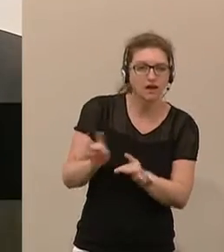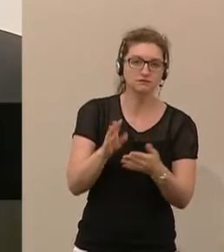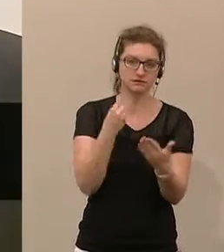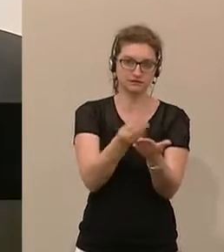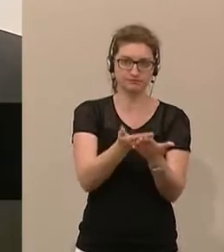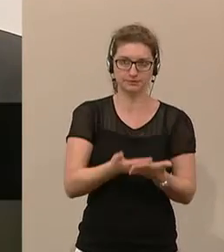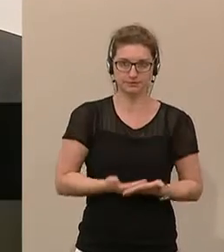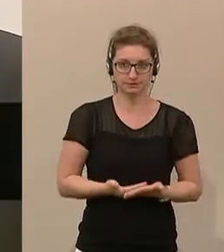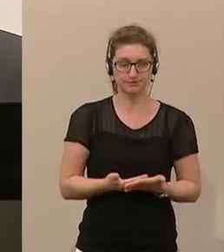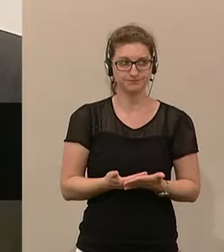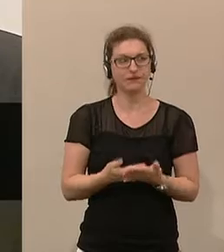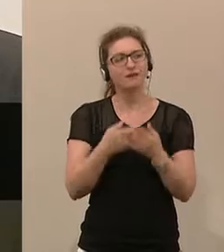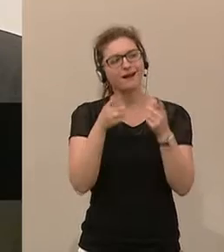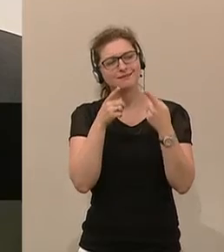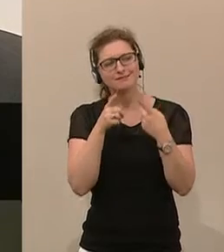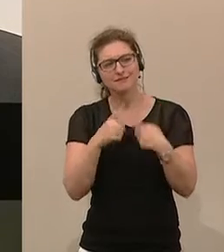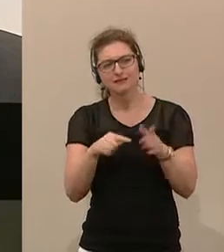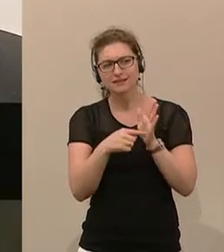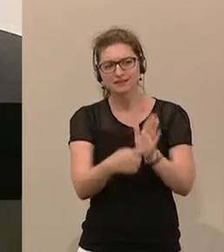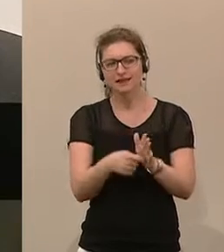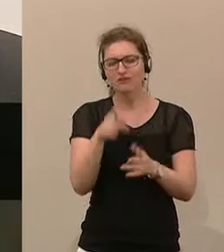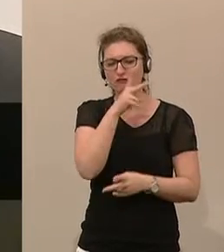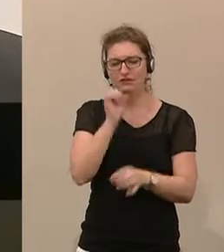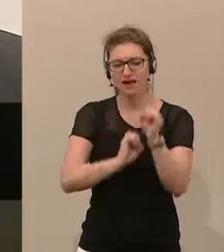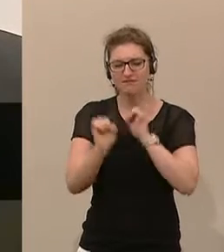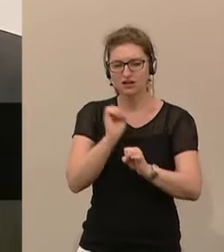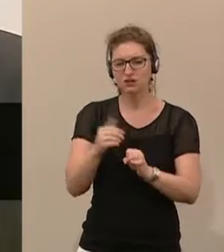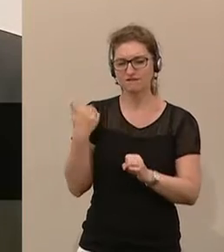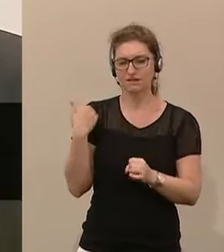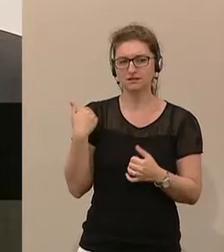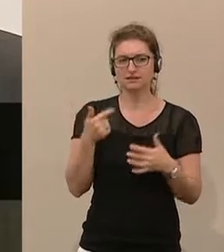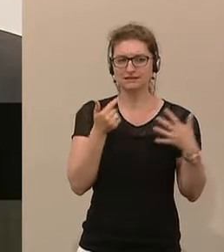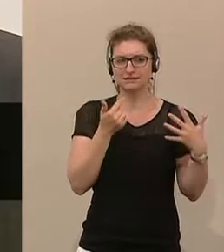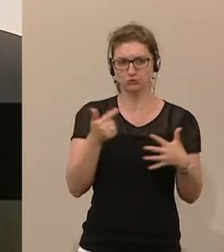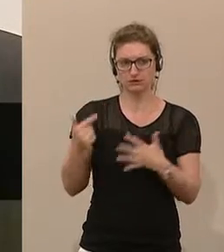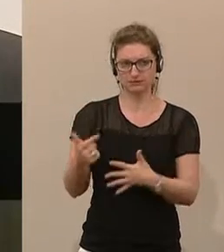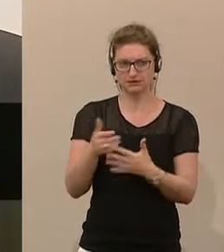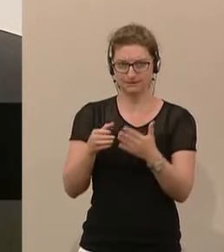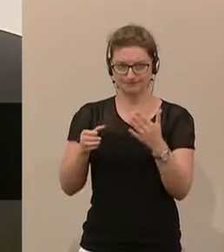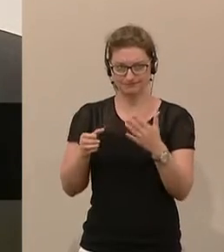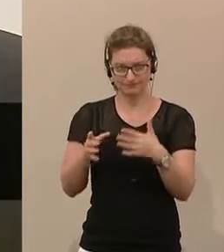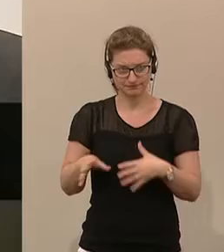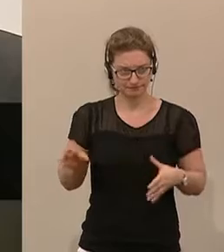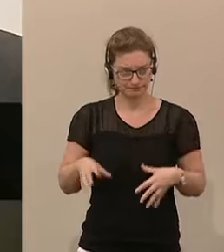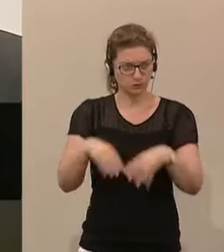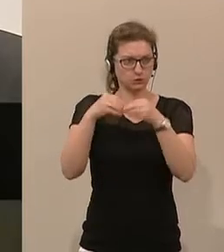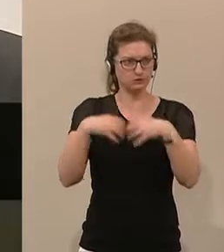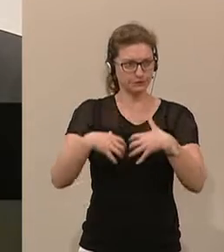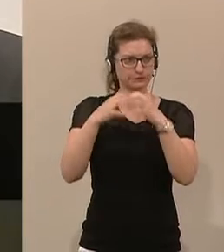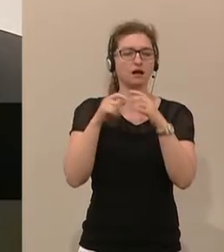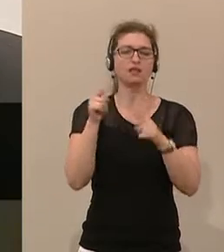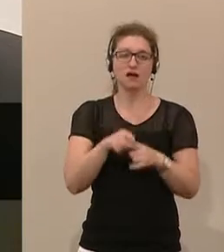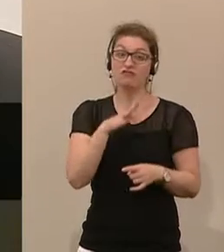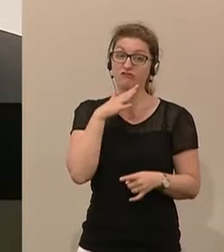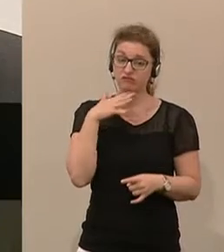Ich darf darauf verweisen, dass die Volksanwaltschaft 77 eingerichtet in der Tat bewegte und erfolgreiche Jahre